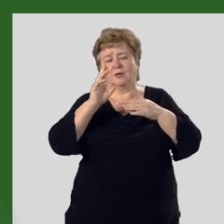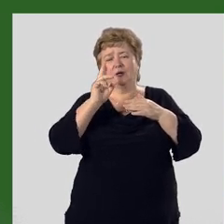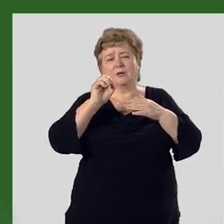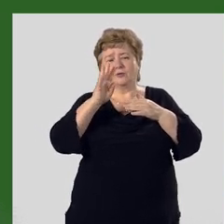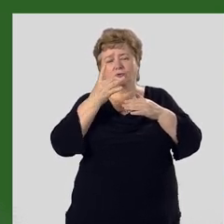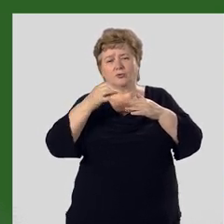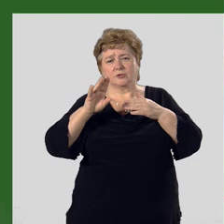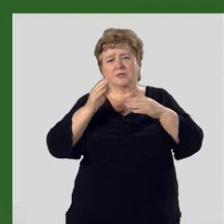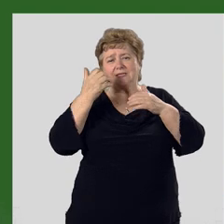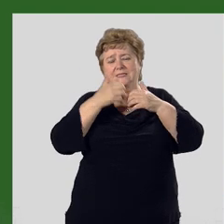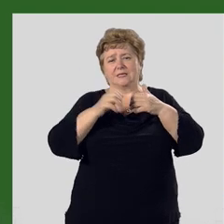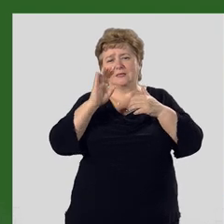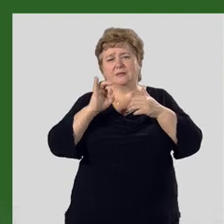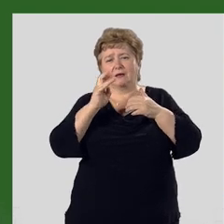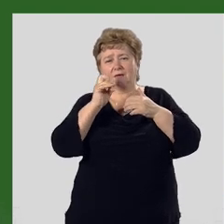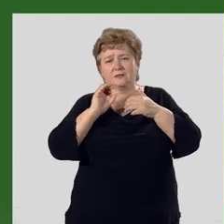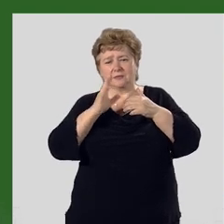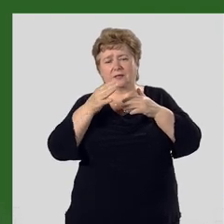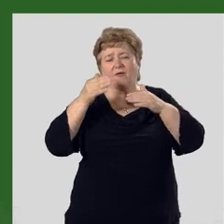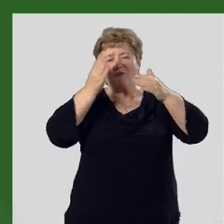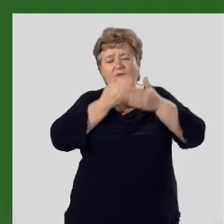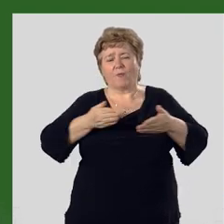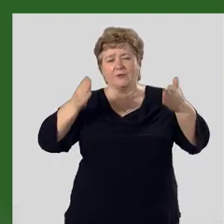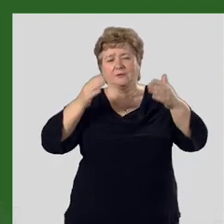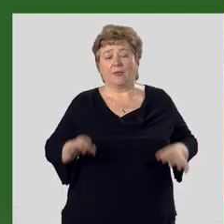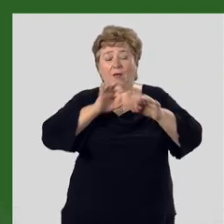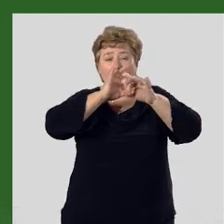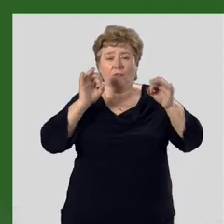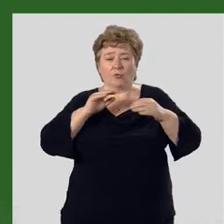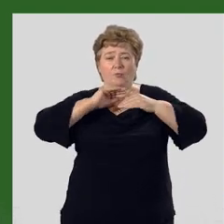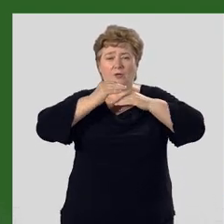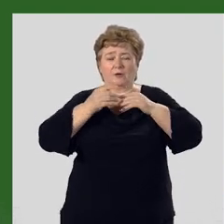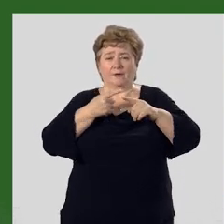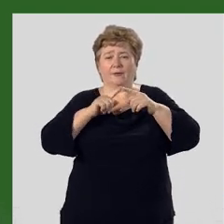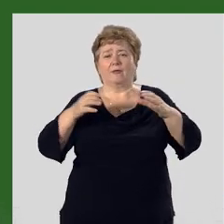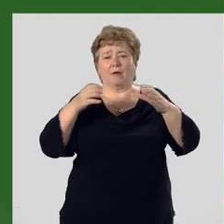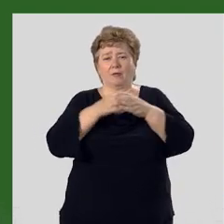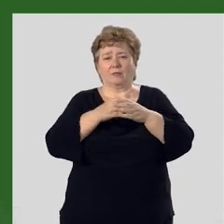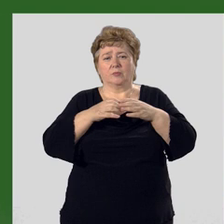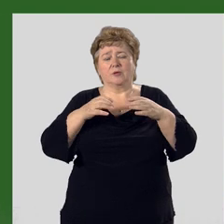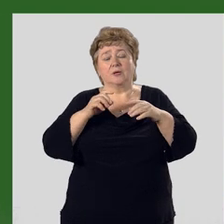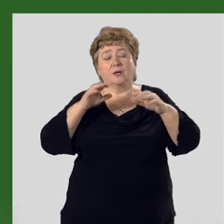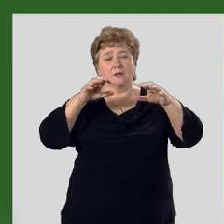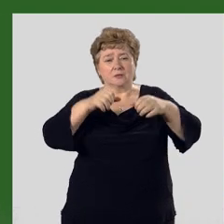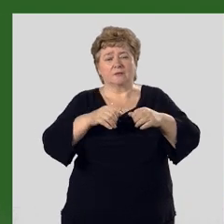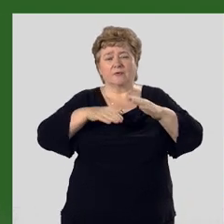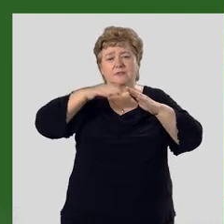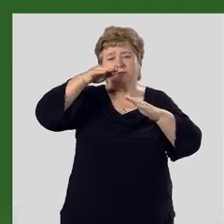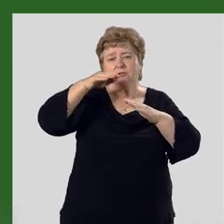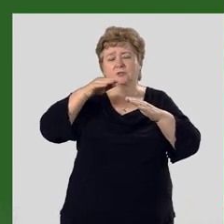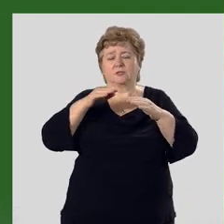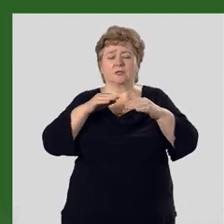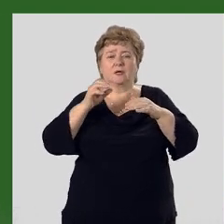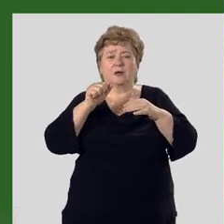Качкорской, Средненарынских впадин. Формы рельефа этого типа занимают возвышенности